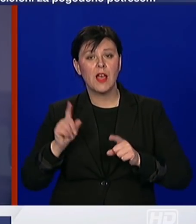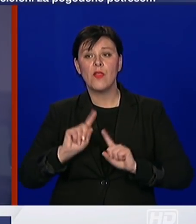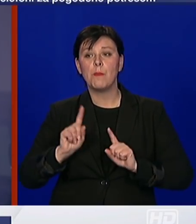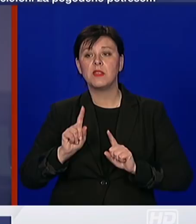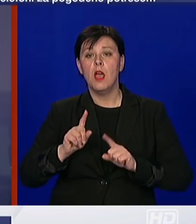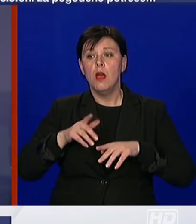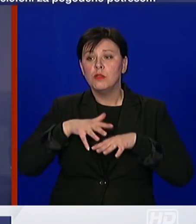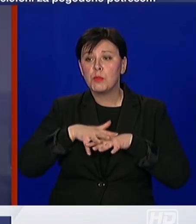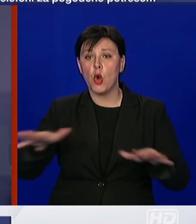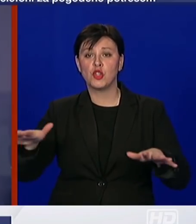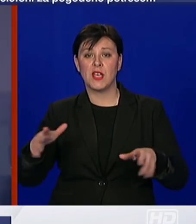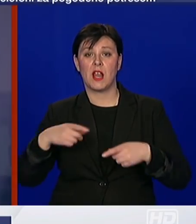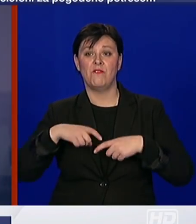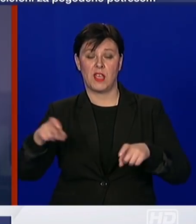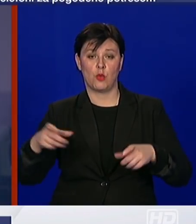virusa zaustave.